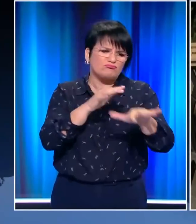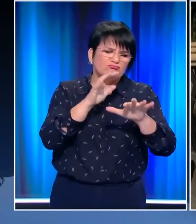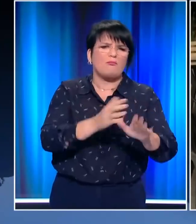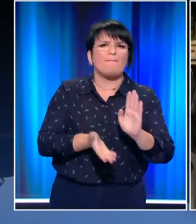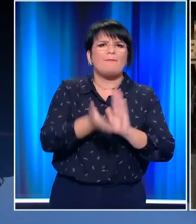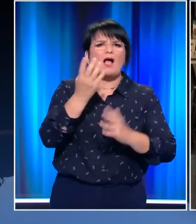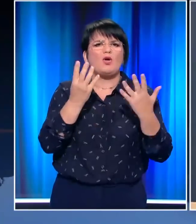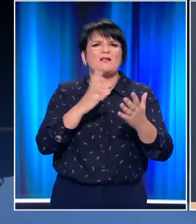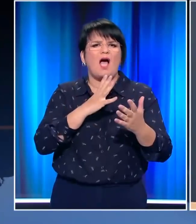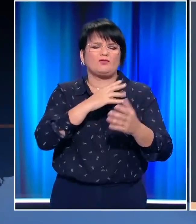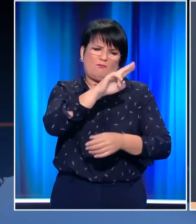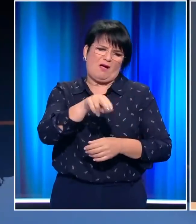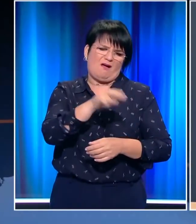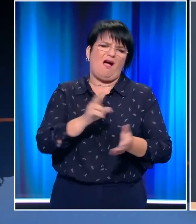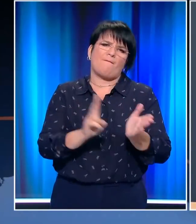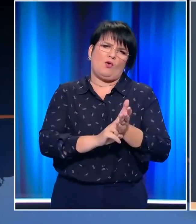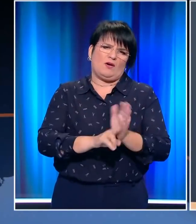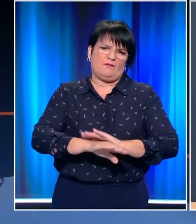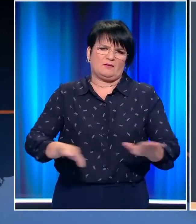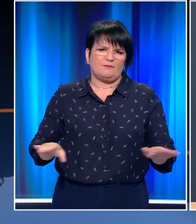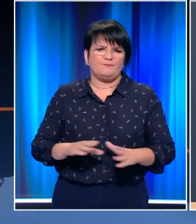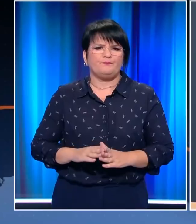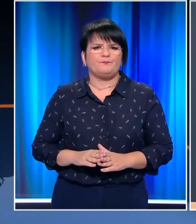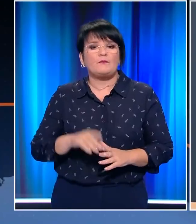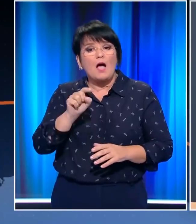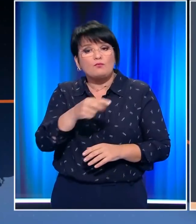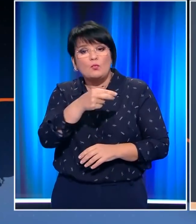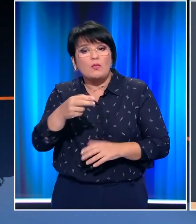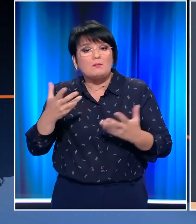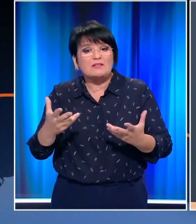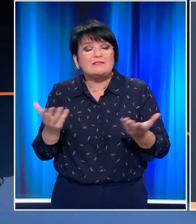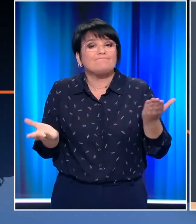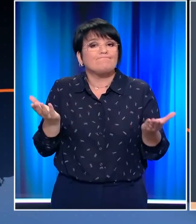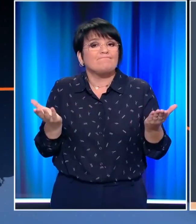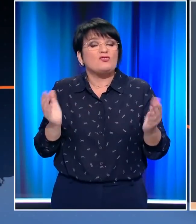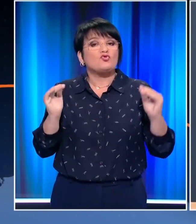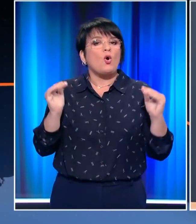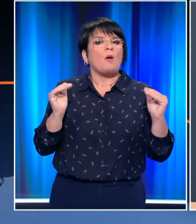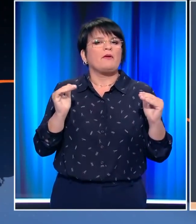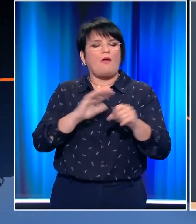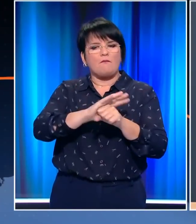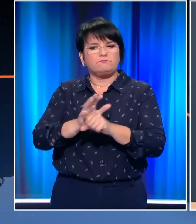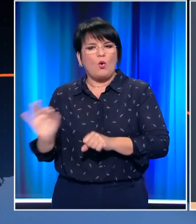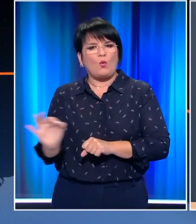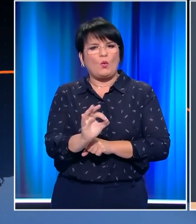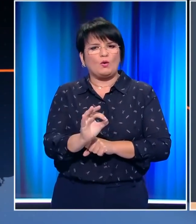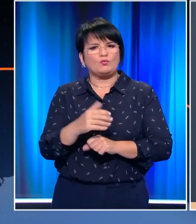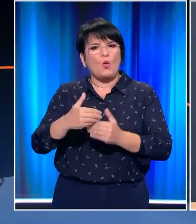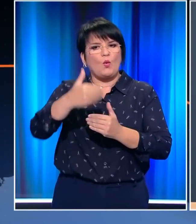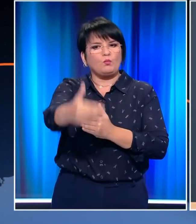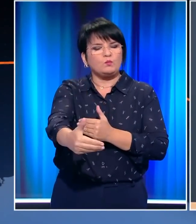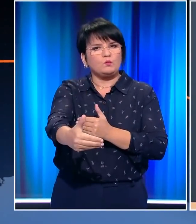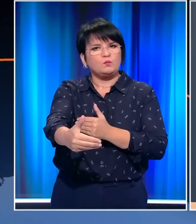άνω των 9 ατόμων. Το βασικό σημείο σε αυτή τη φάση λοιπόν είναι μια ισορροπία της επιδημίας μέχρι να πάμε στο επόμενο